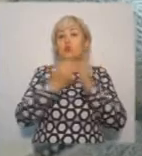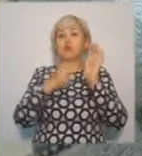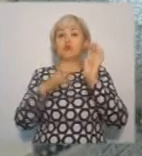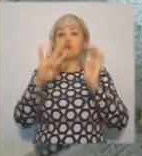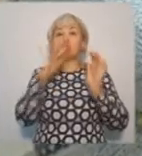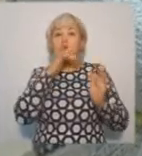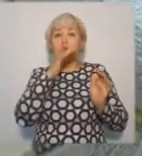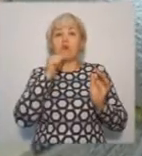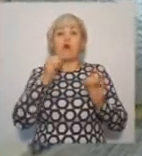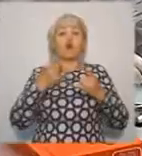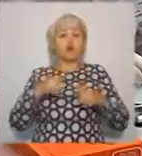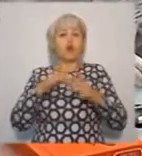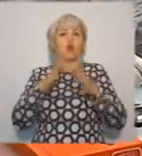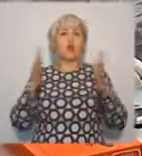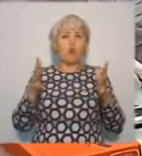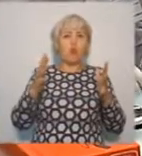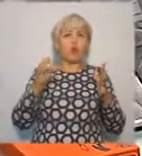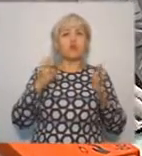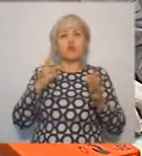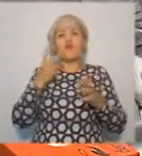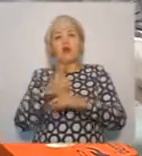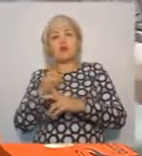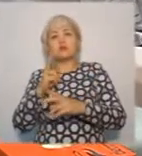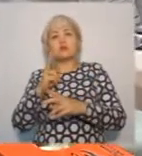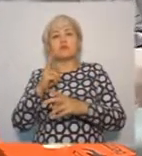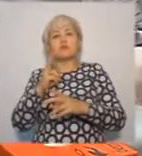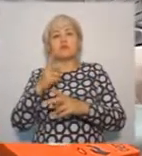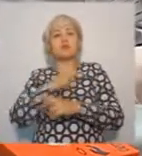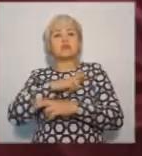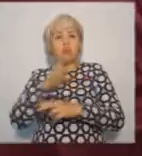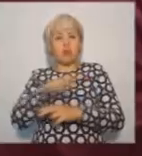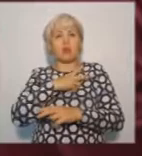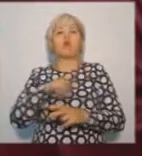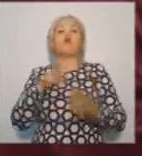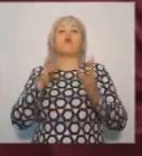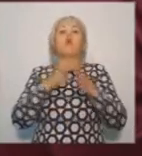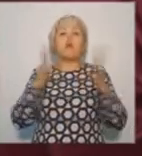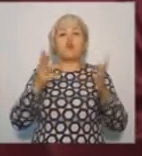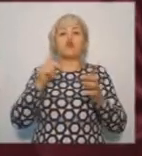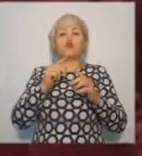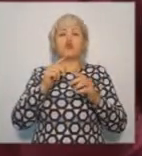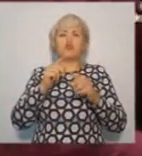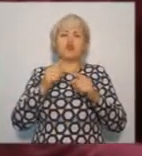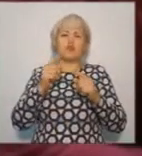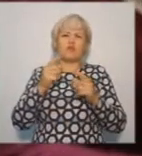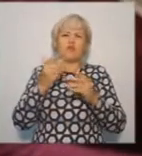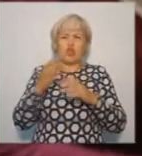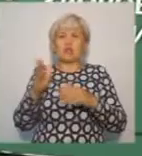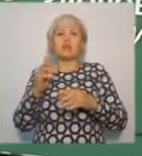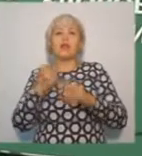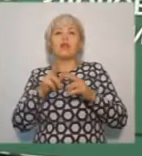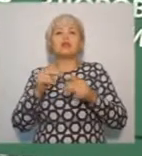до 74 лет. А рождаемость более чем в два раза превышает смертность. По большей части, это заслуга своевременной и